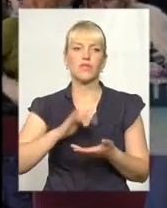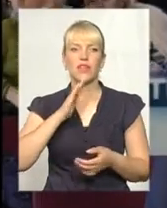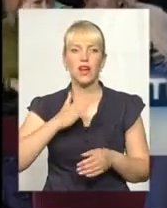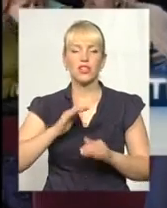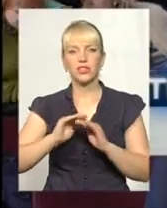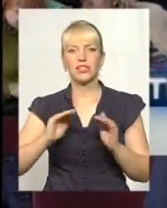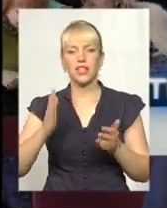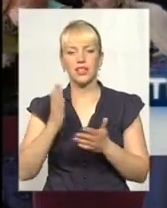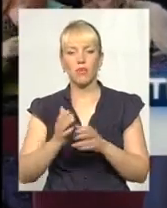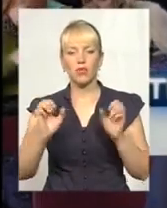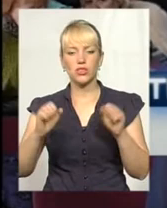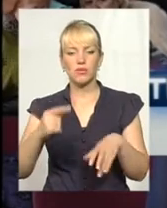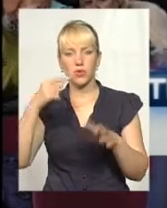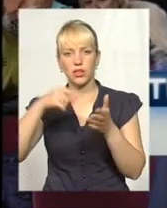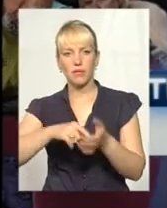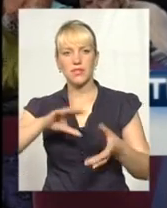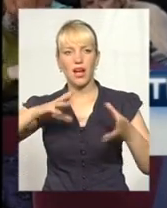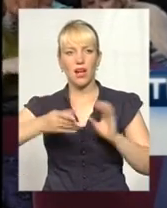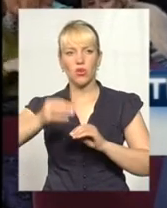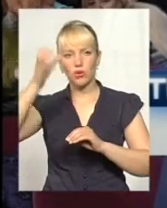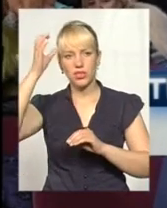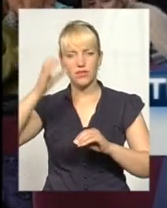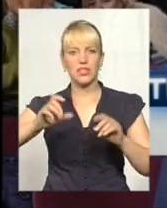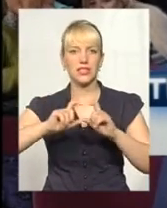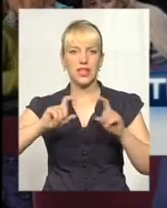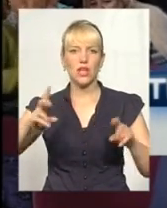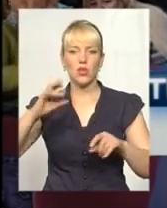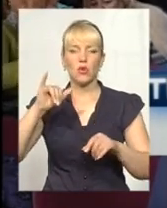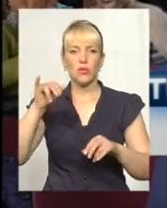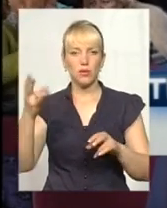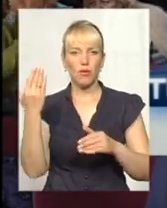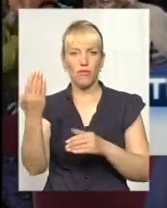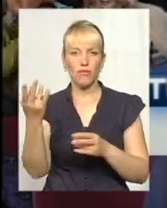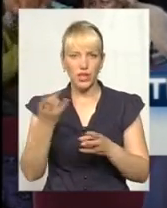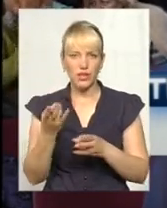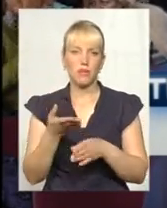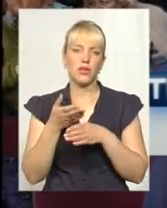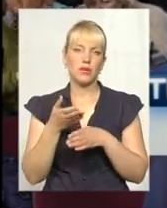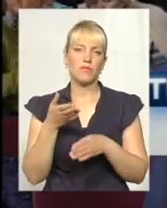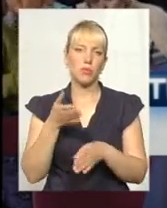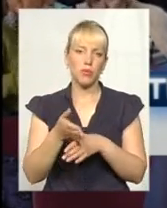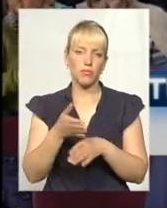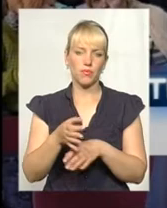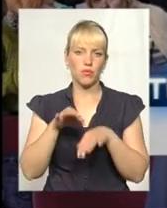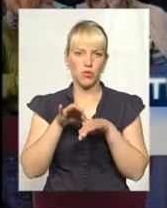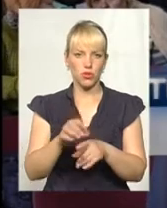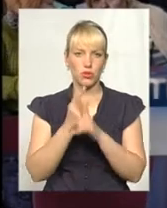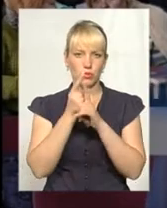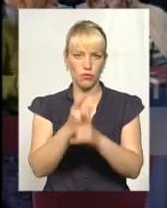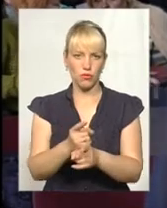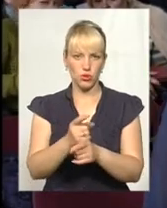загальноосвітні заклади, але їх мають там спроводжувати асистенти, тютори. Це законодавчо прописано,